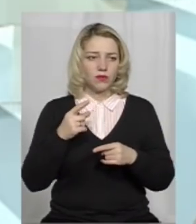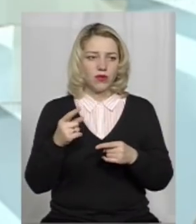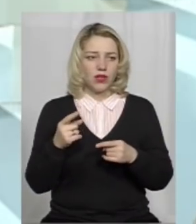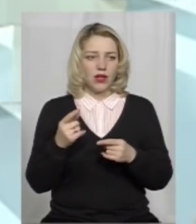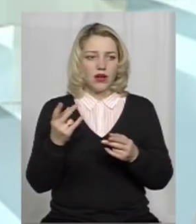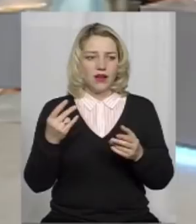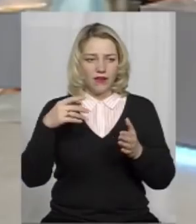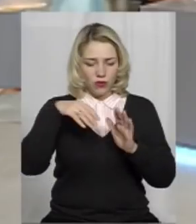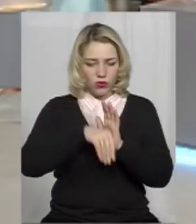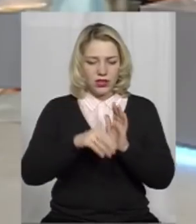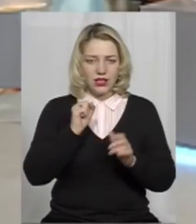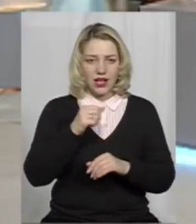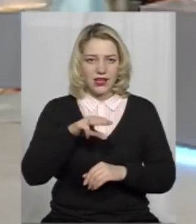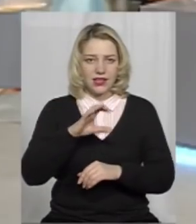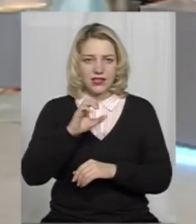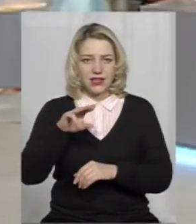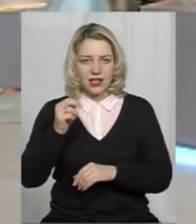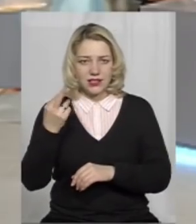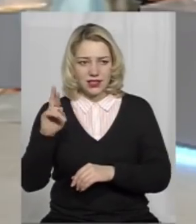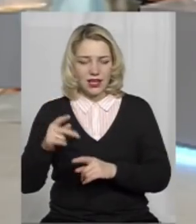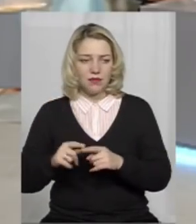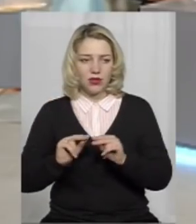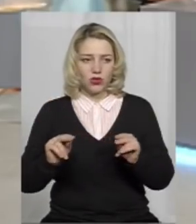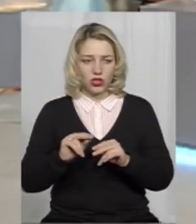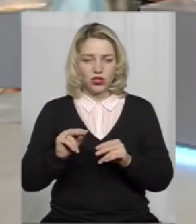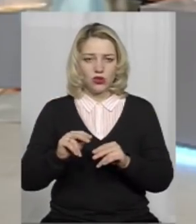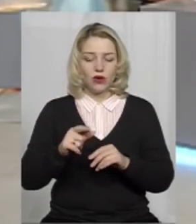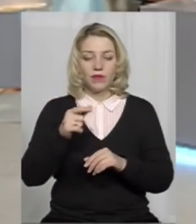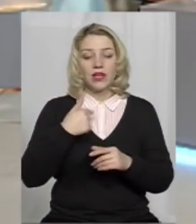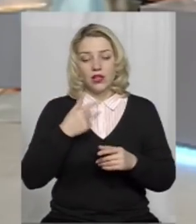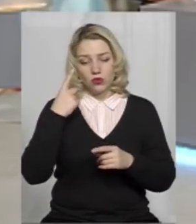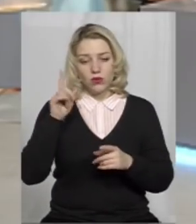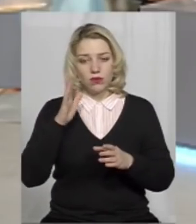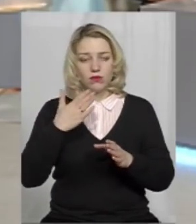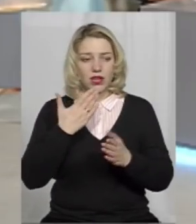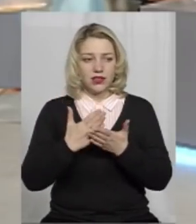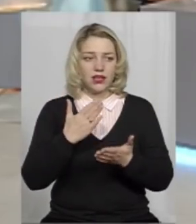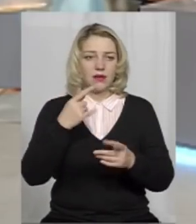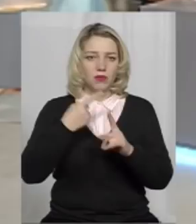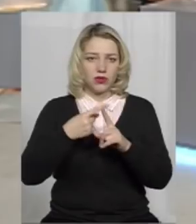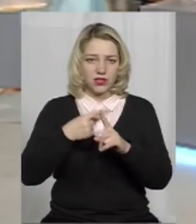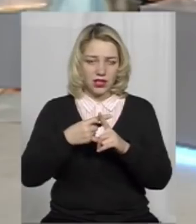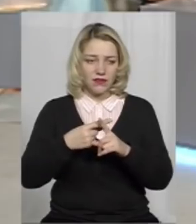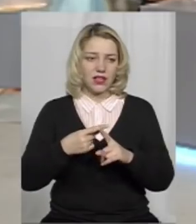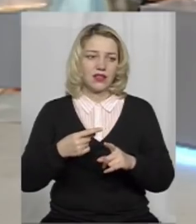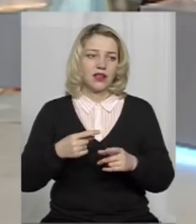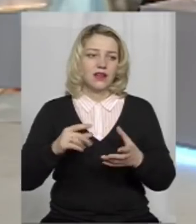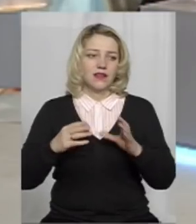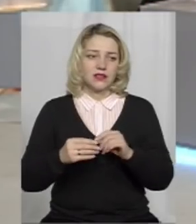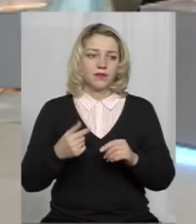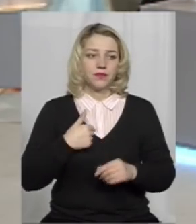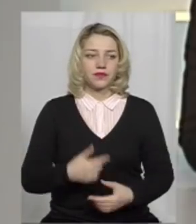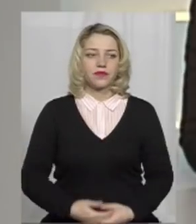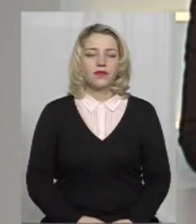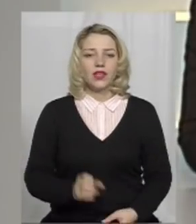у собі атестація педагогічного працівника. Я думаю, що ми будемо мати позитивний досвід. Я просто щиро вірю в успіх цього процесу.